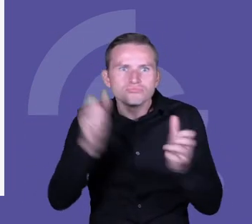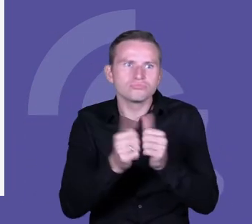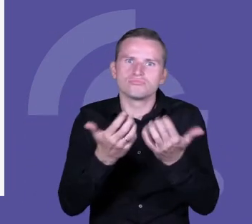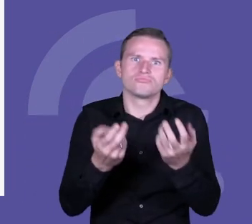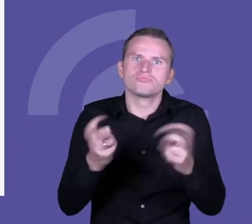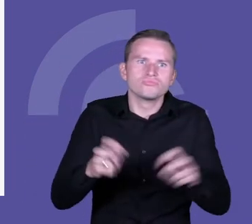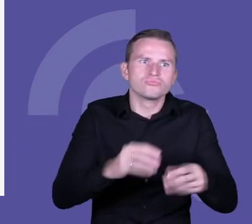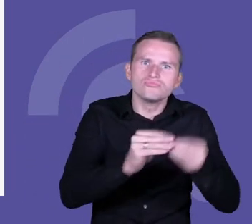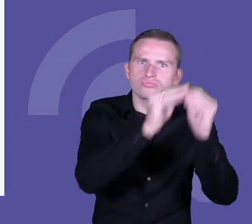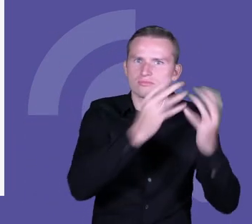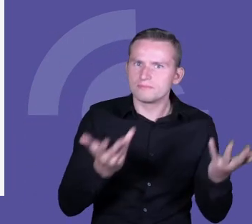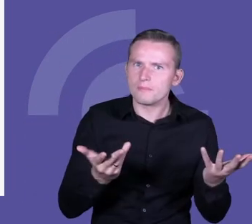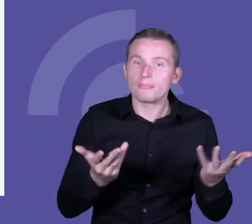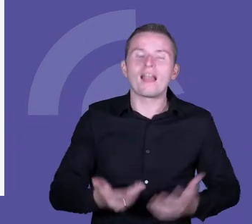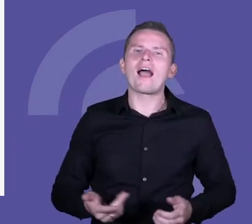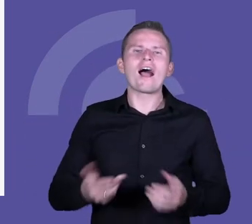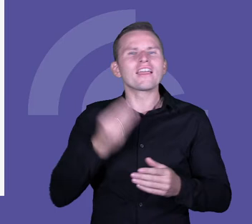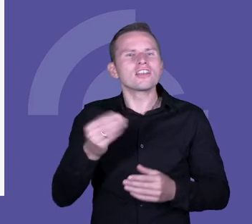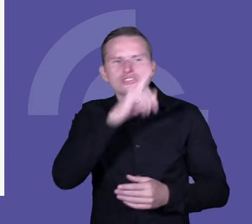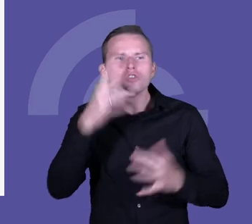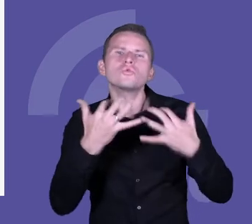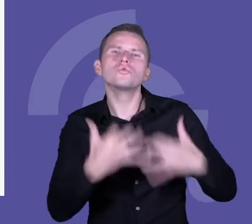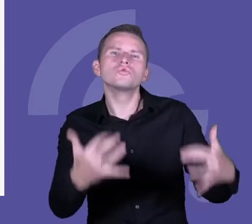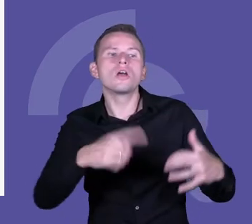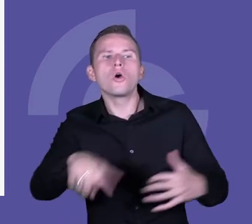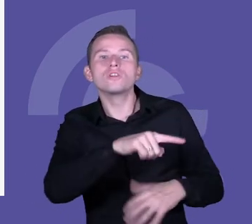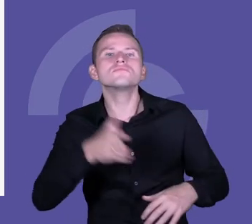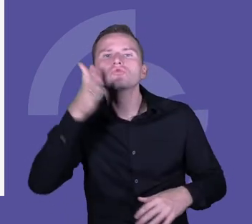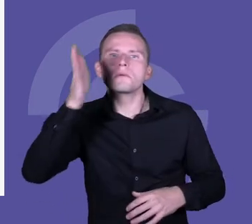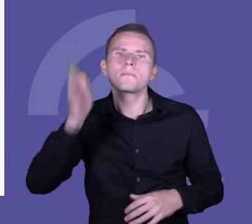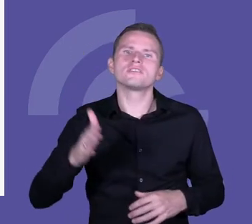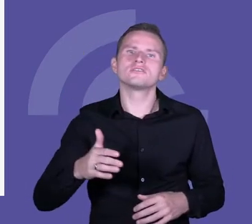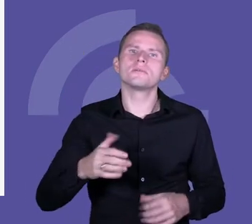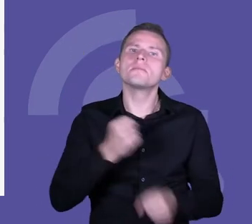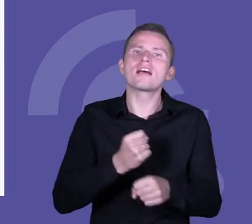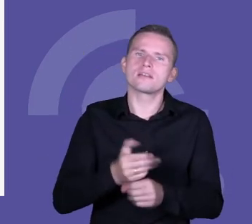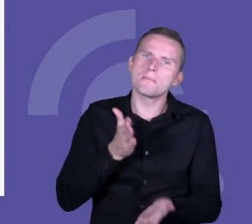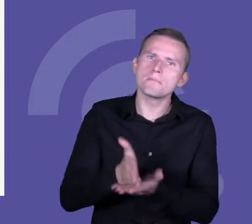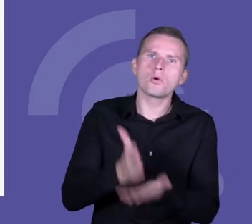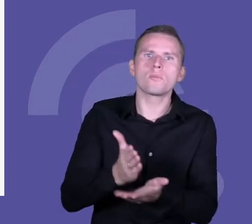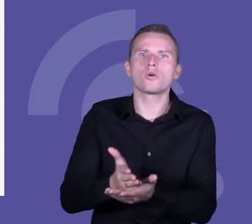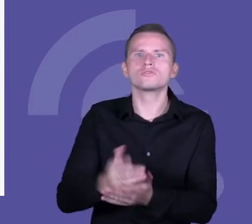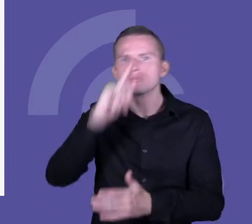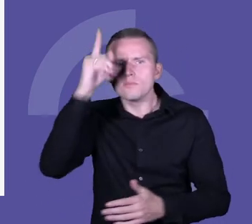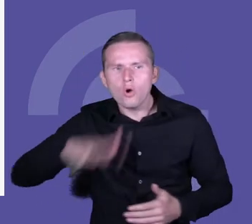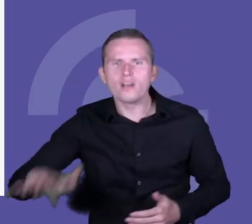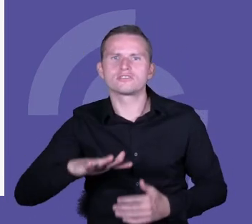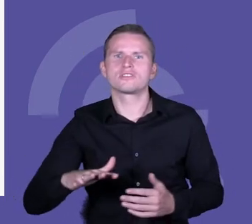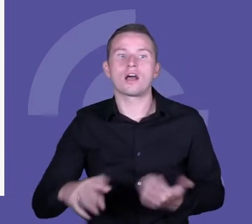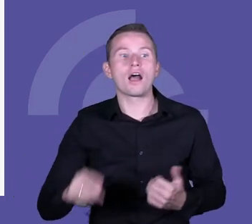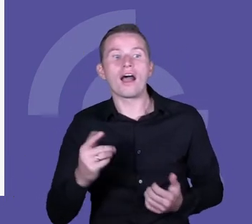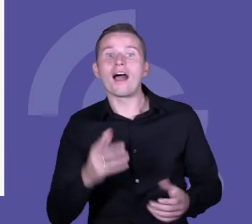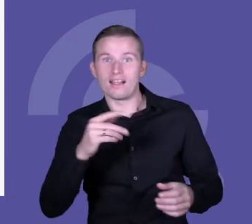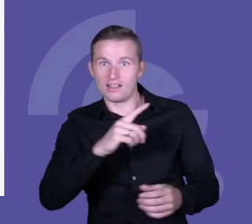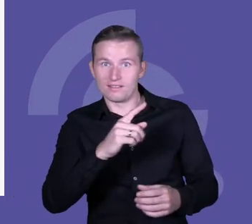którzy będą pracowali w pomocy społecznej, siedzą ludzie, którzy będą nauczycielami. O tym się często zapomina, że wśród tych